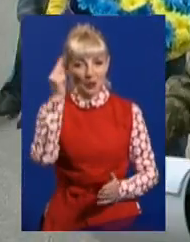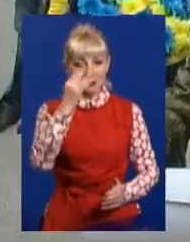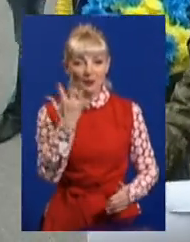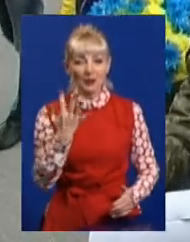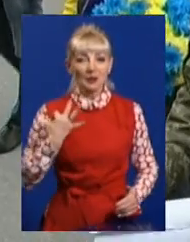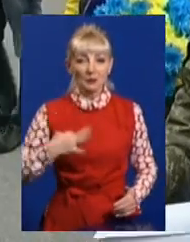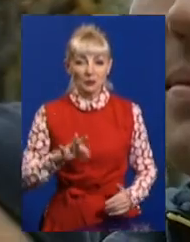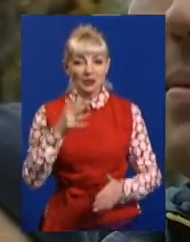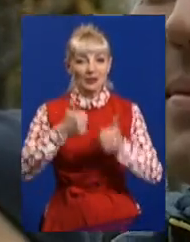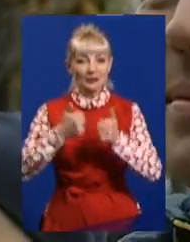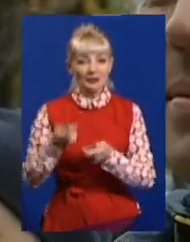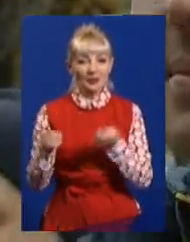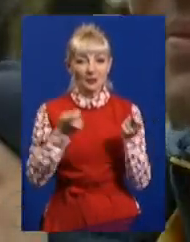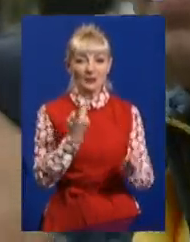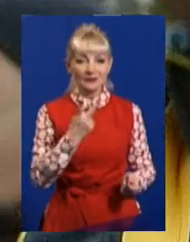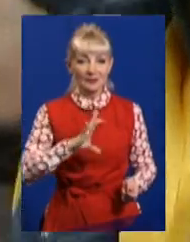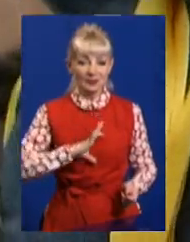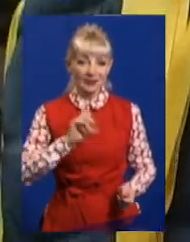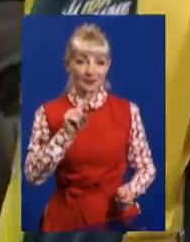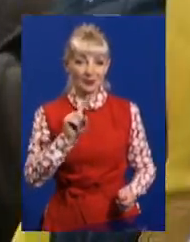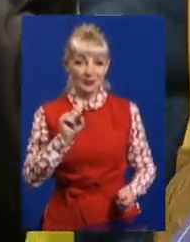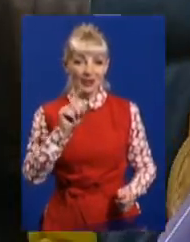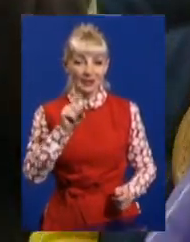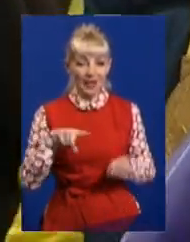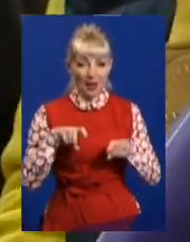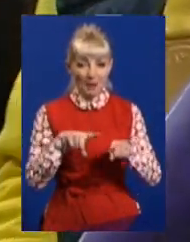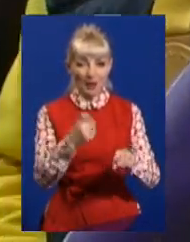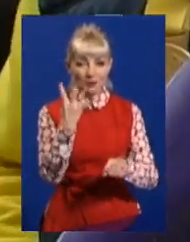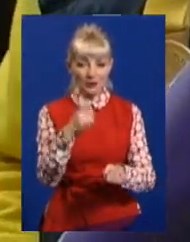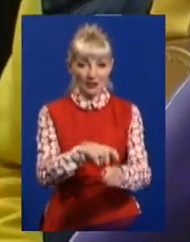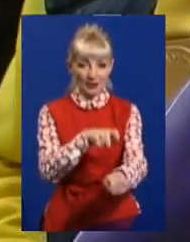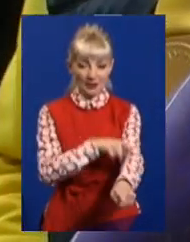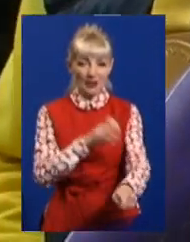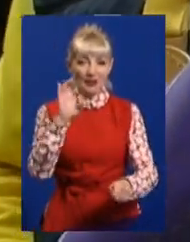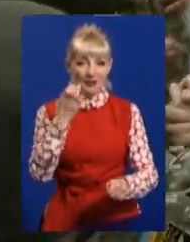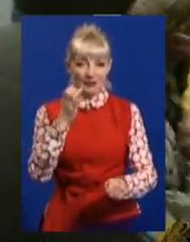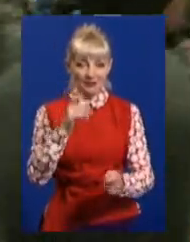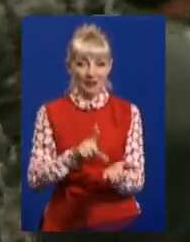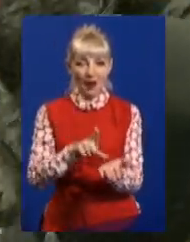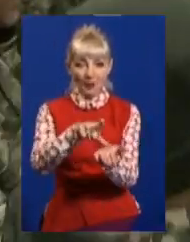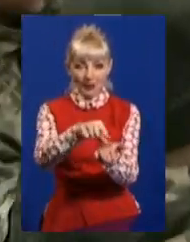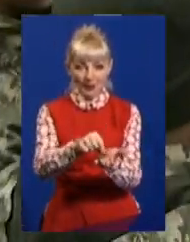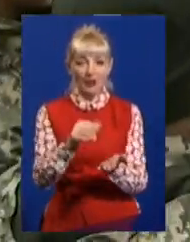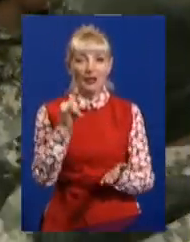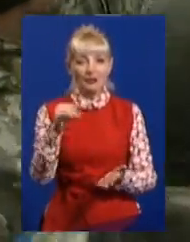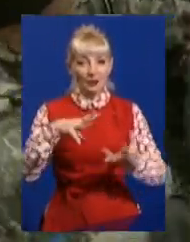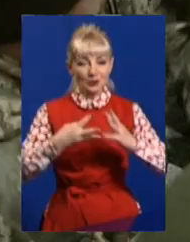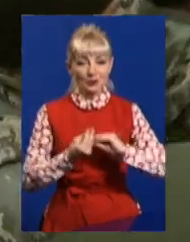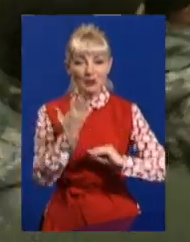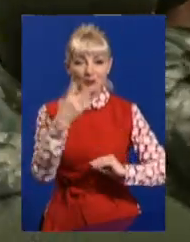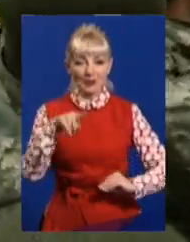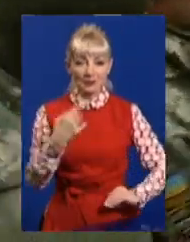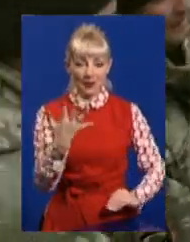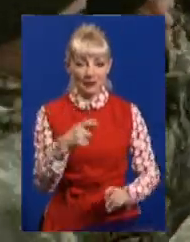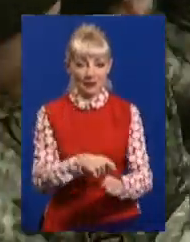курсі. Зі змагань привіз дві медалі – золото за першість у бігу на 400 метрів, срібло за стрибки у довжину. Його результат – майже п'ять з половиною